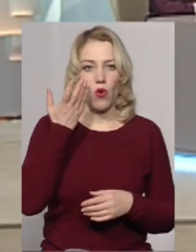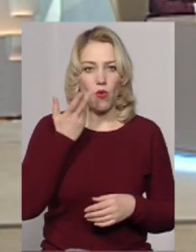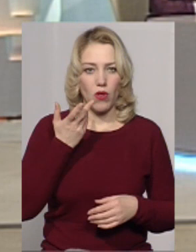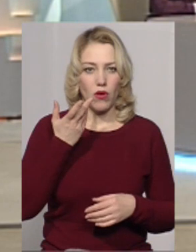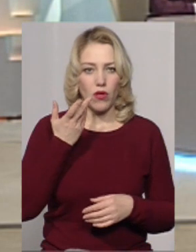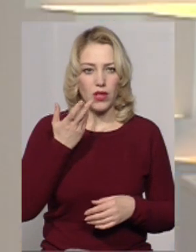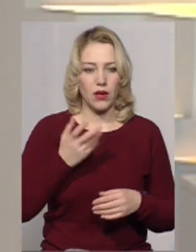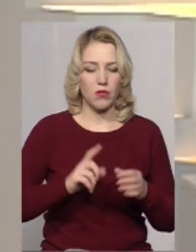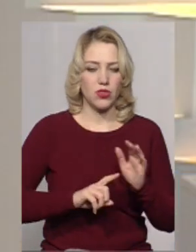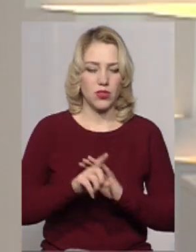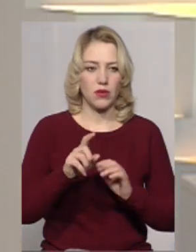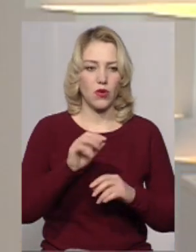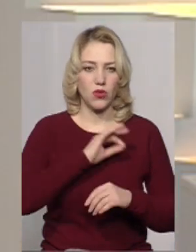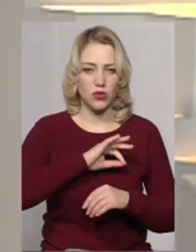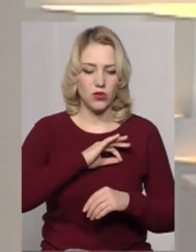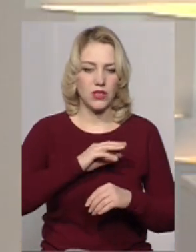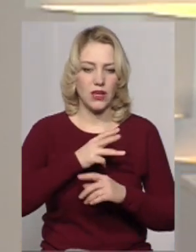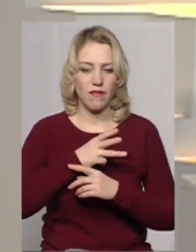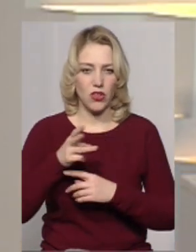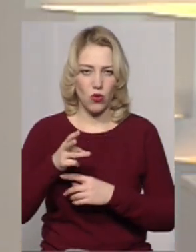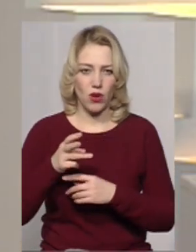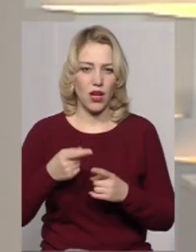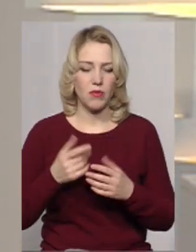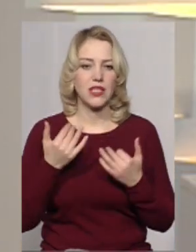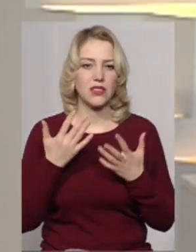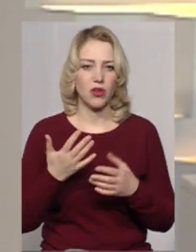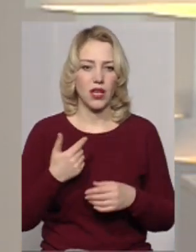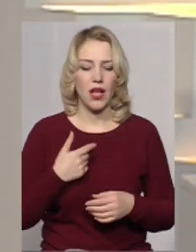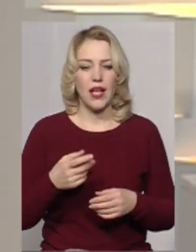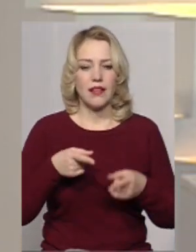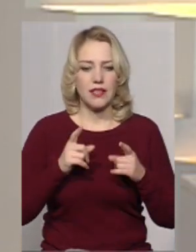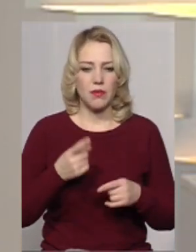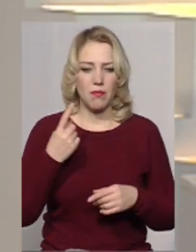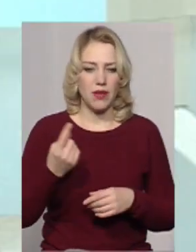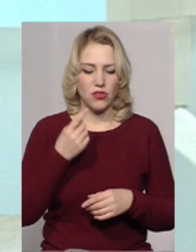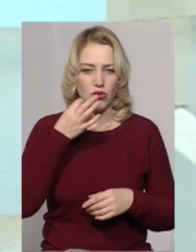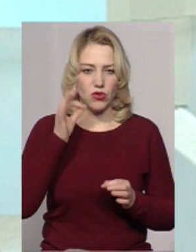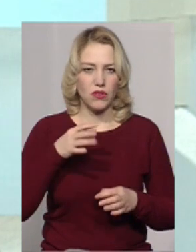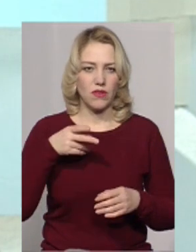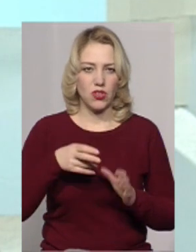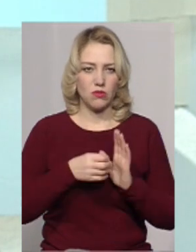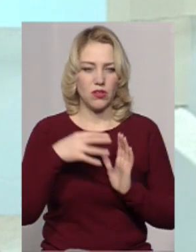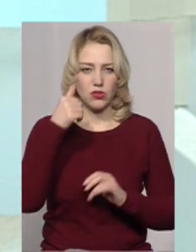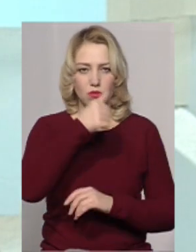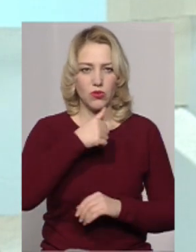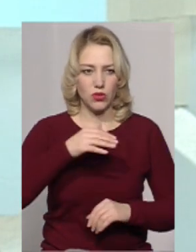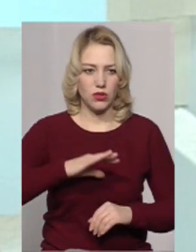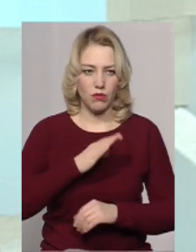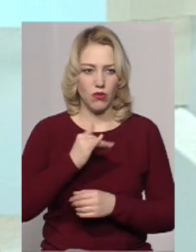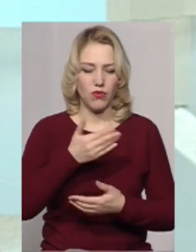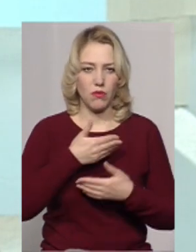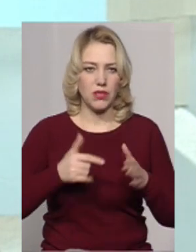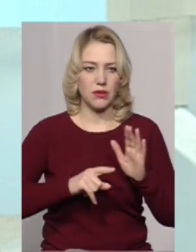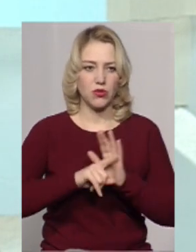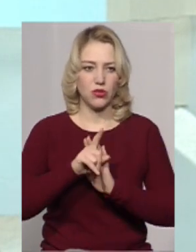відеокамерами і скількома? Насправді, перший досвід використання відеокамер був ще в 2015 році. Ми